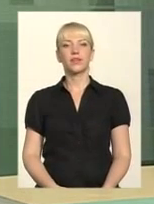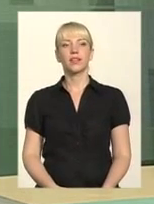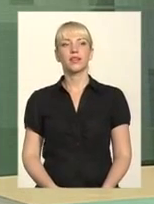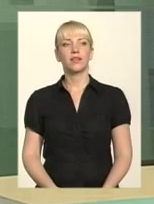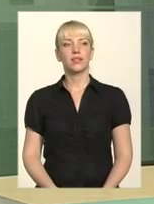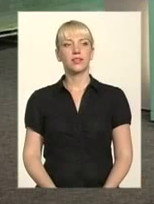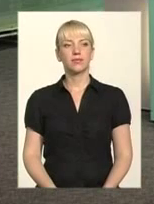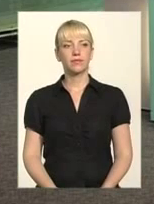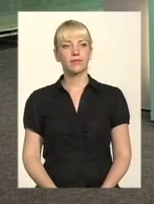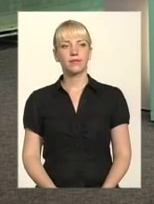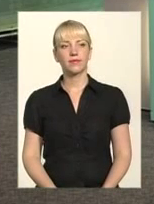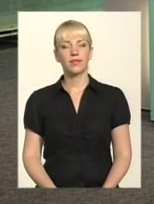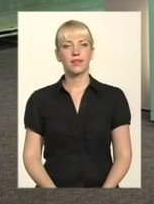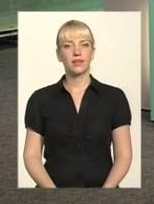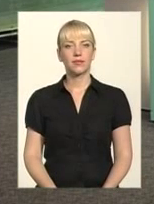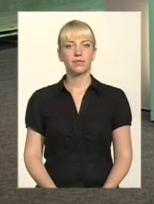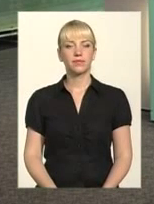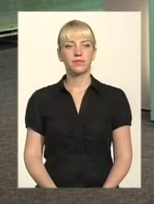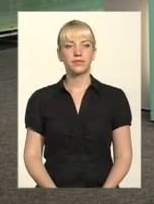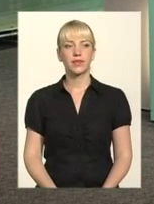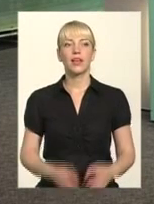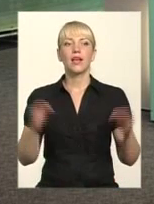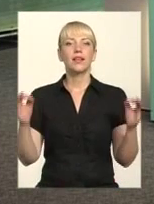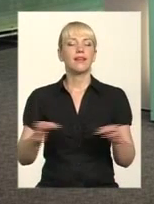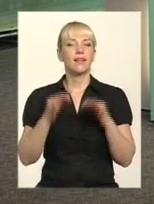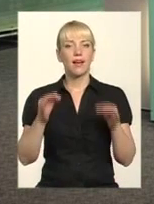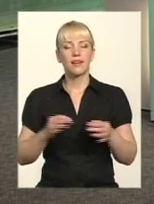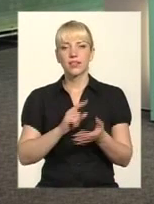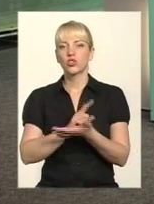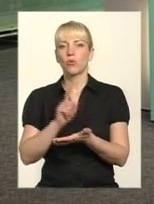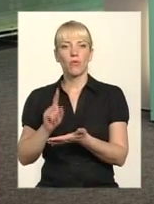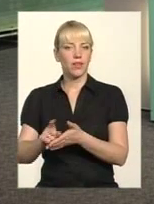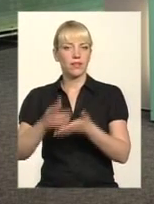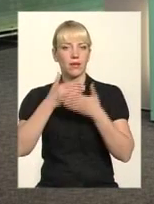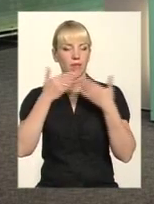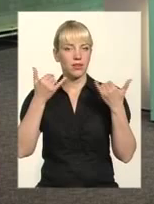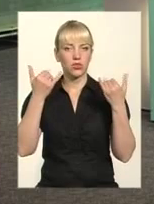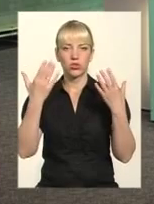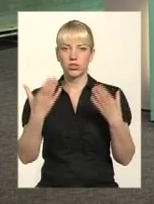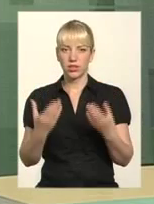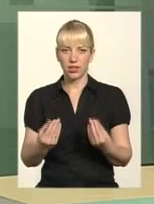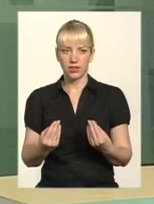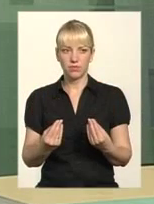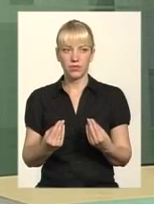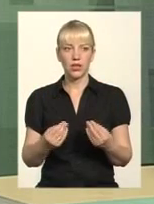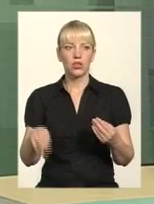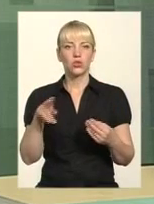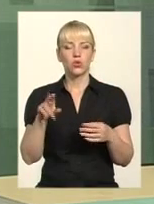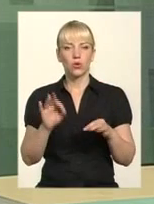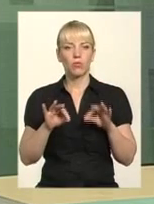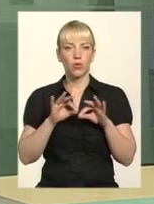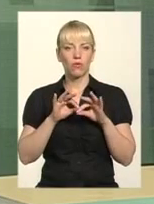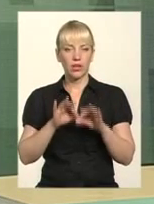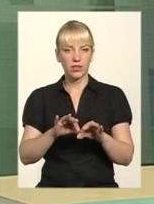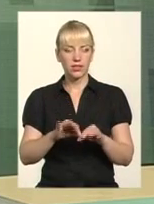Давайте розпочнемо по порядку. По-перше, ніяких зобов'язань немає на сьогоднішній день. щодо проведення